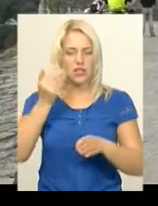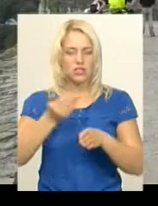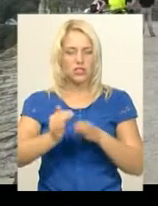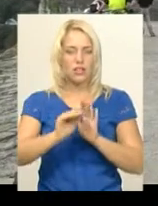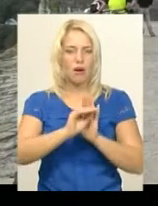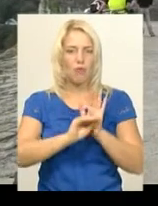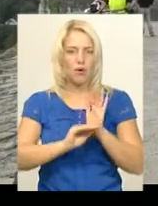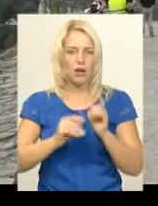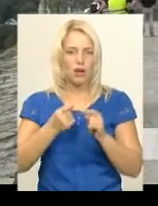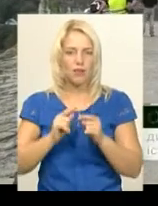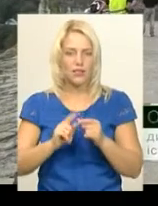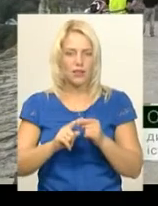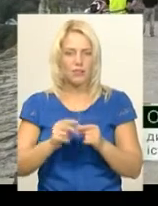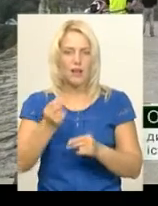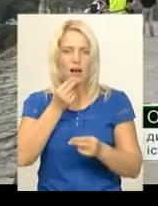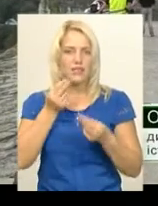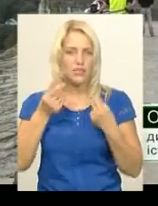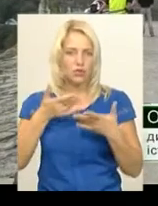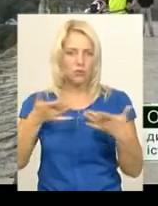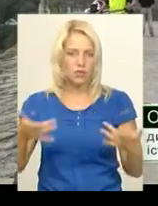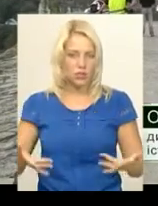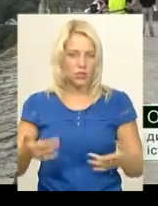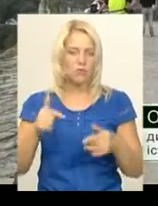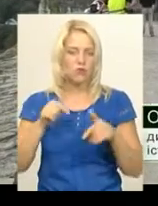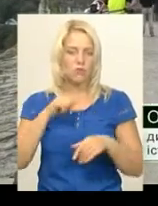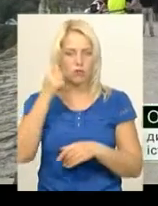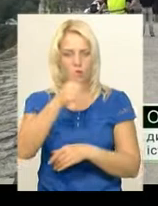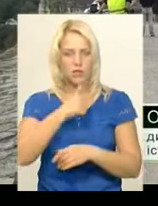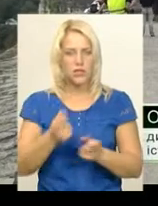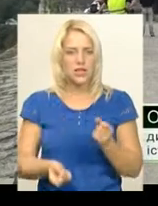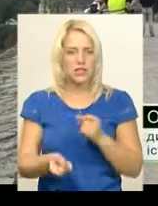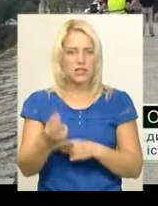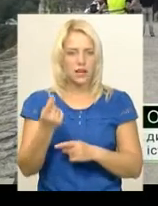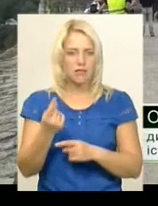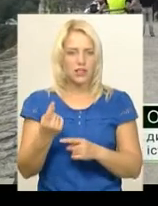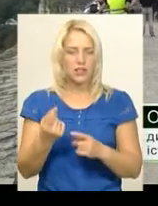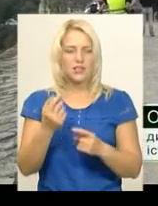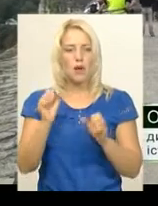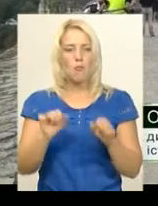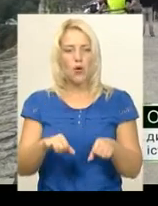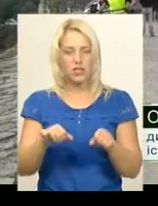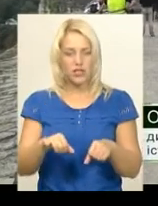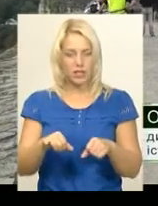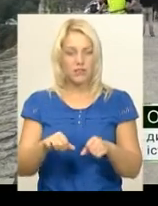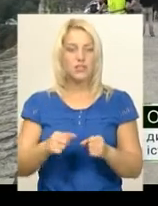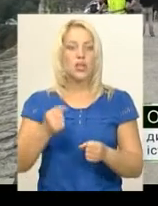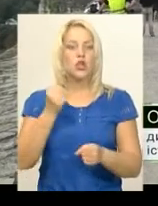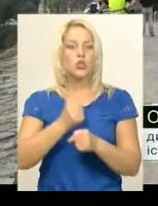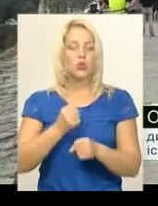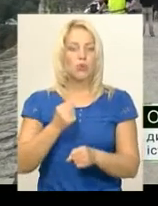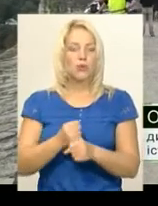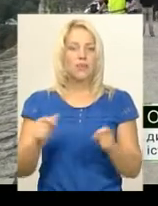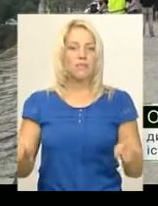програми – це гастрономічна. В цьому розвіду з'явилася можливість зробити